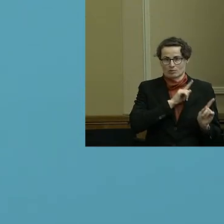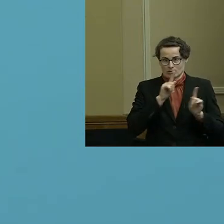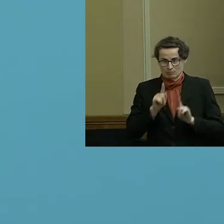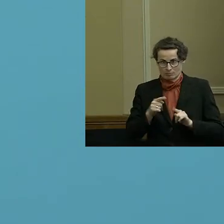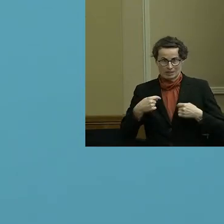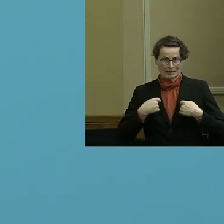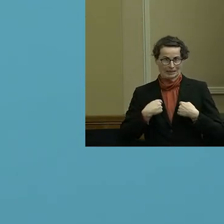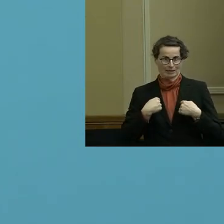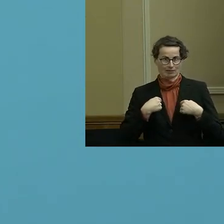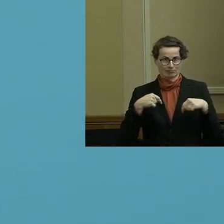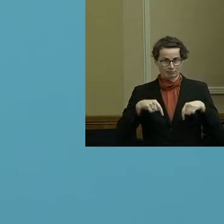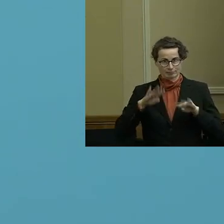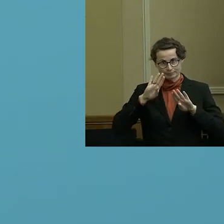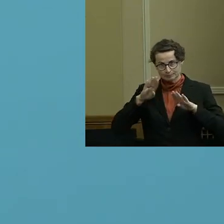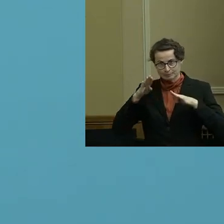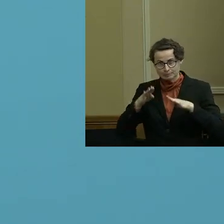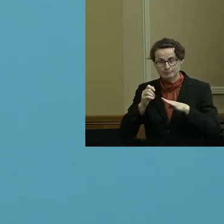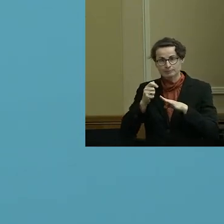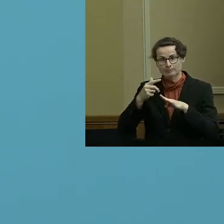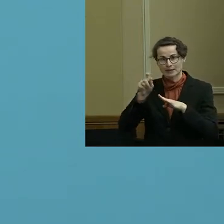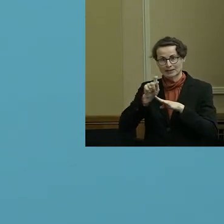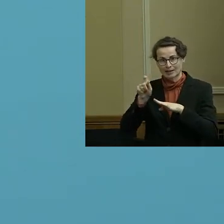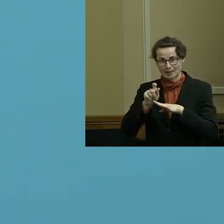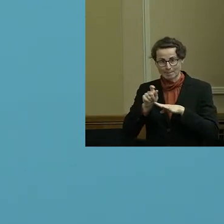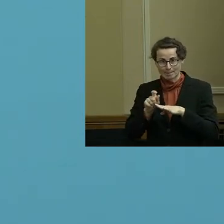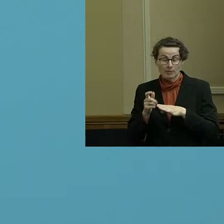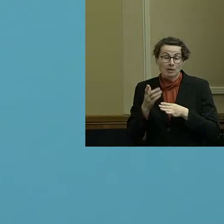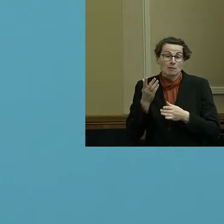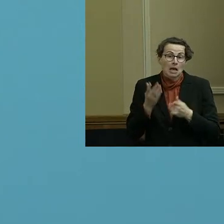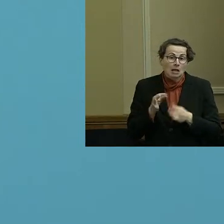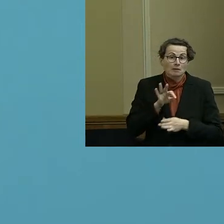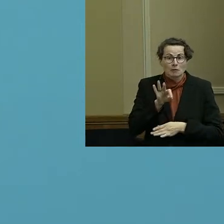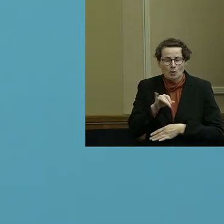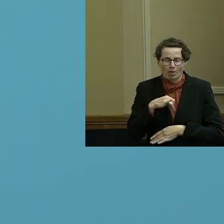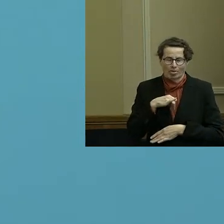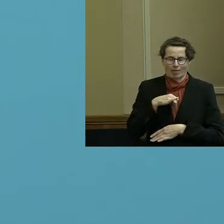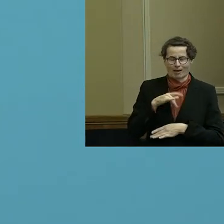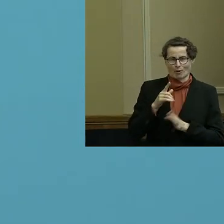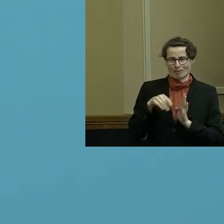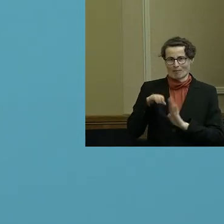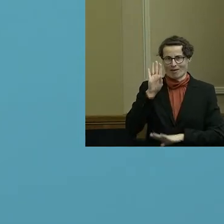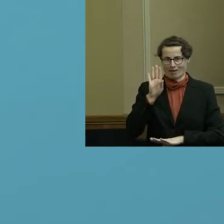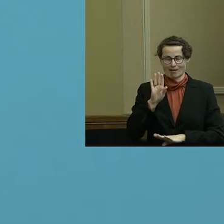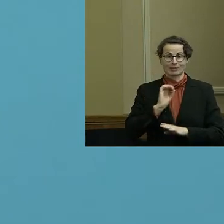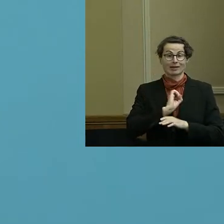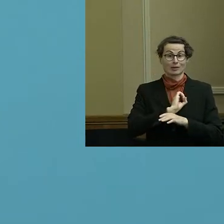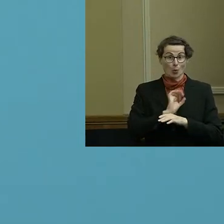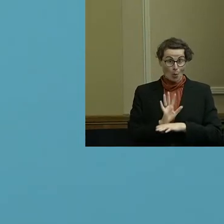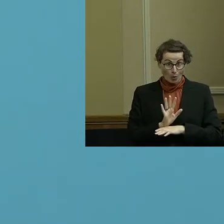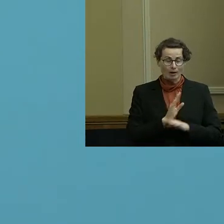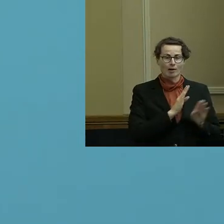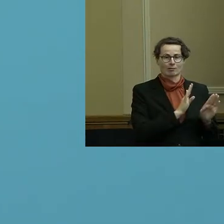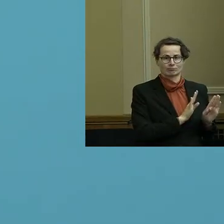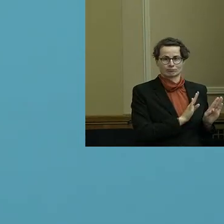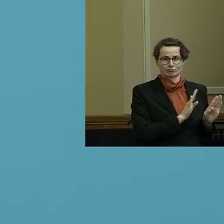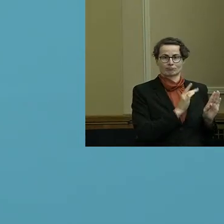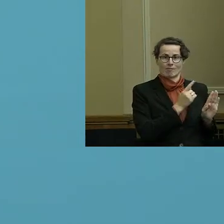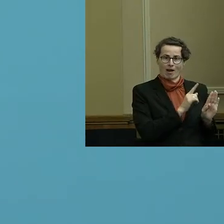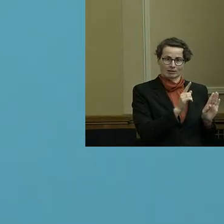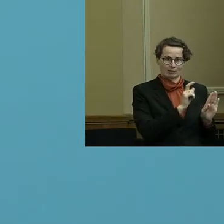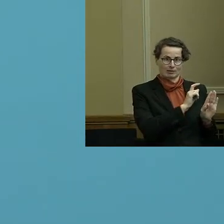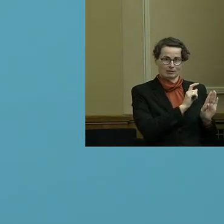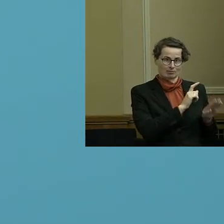dem für Sie sicherlich auch viel interessanteren Thema Corona wird dann zu einem anderen